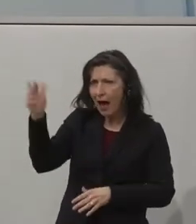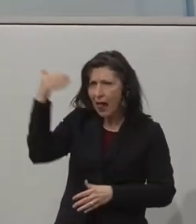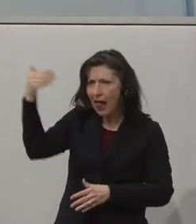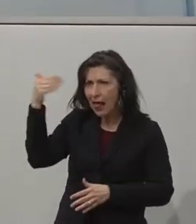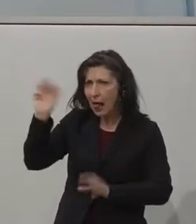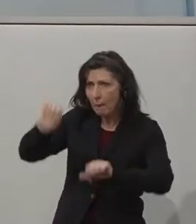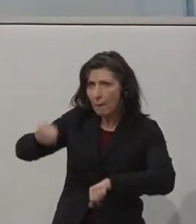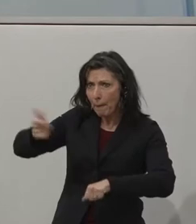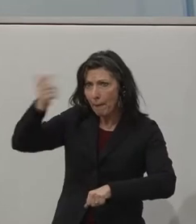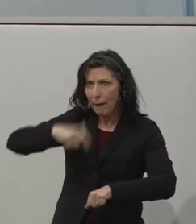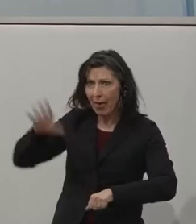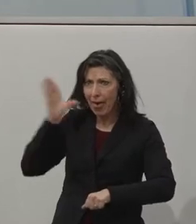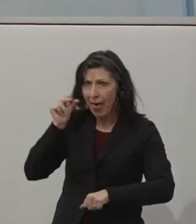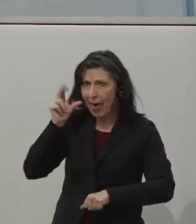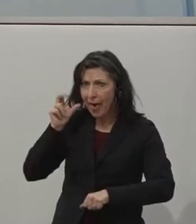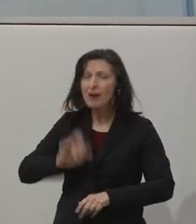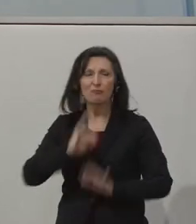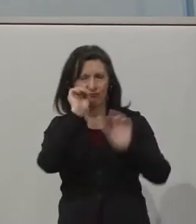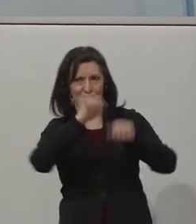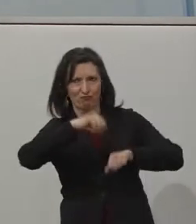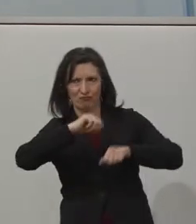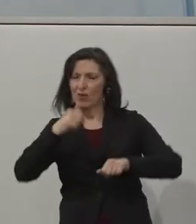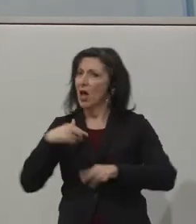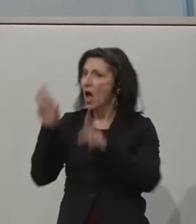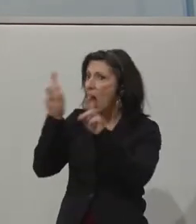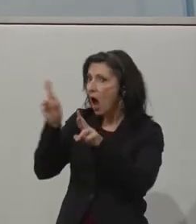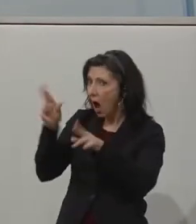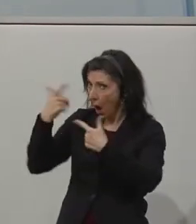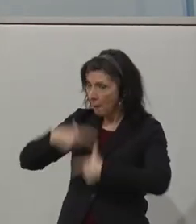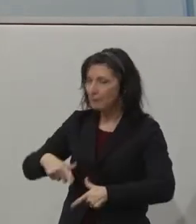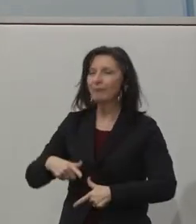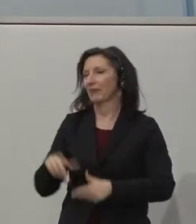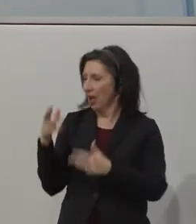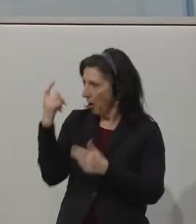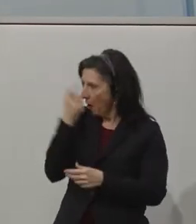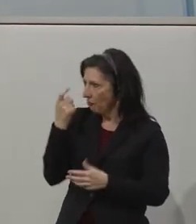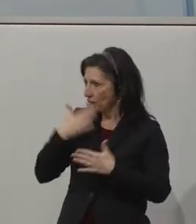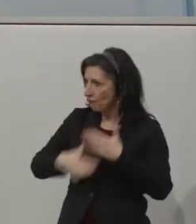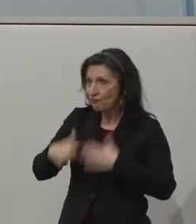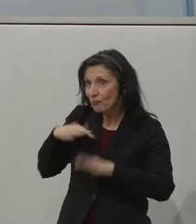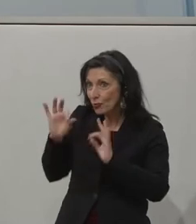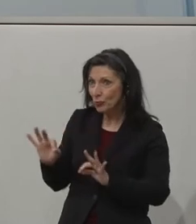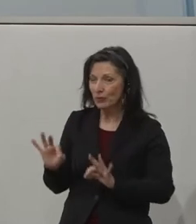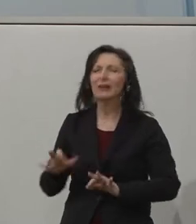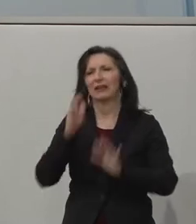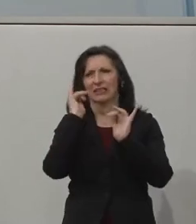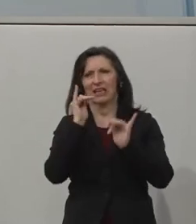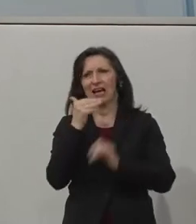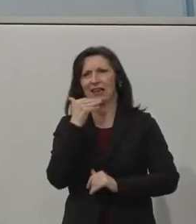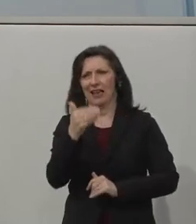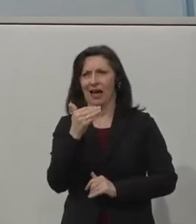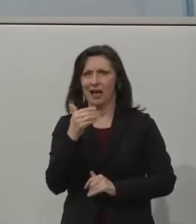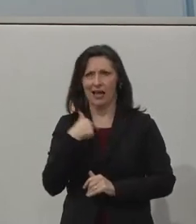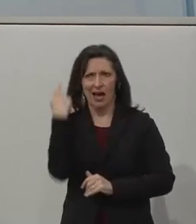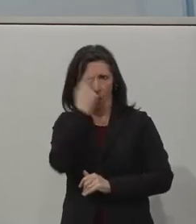hear us? Hello, how are you, Andreas? I'm very well. I hope you're well as well. I'm good. Can you hear me okay? Yeah, it's perfect.